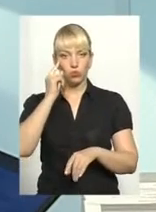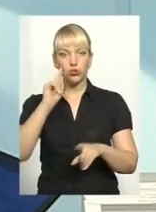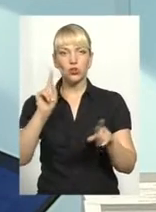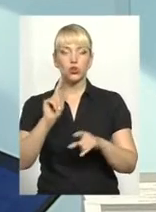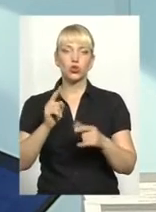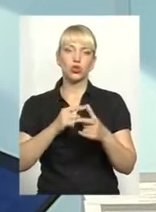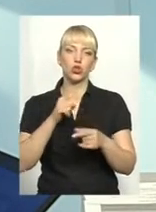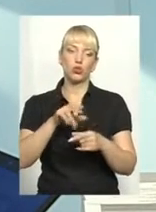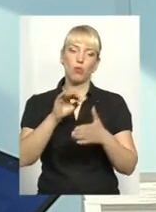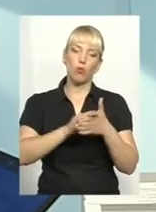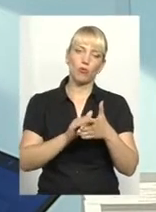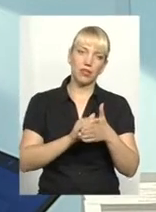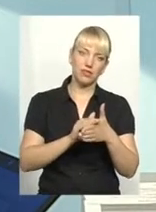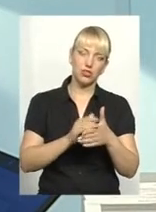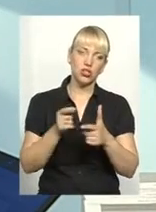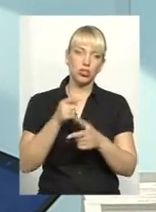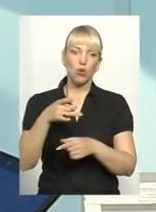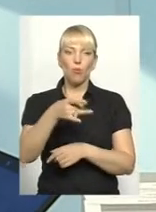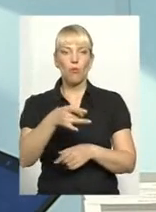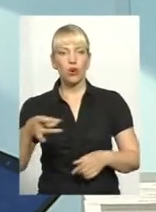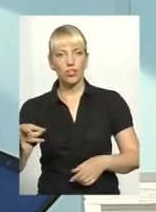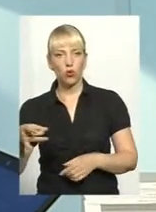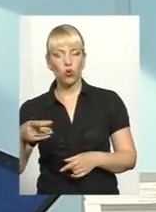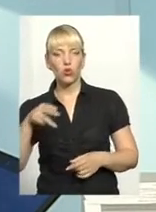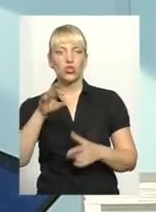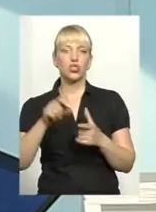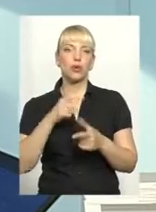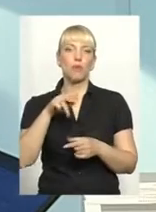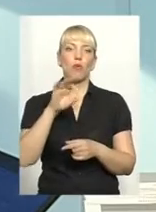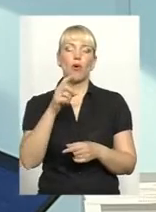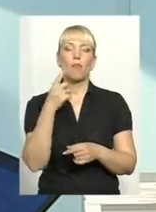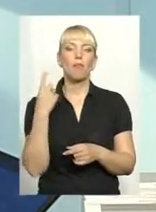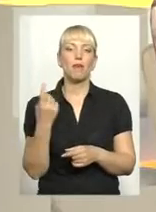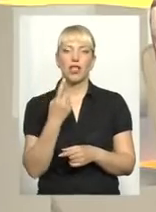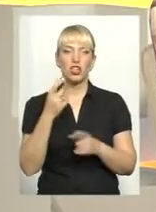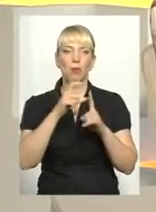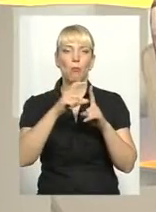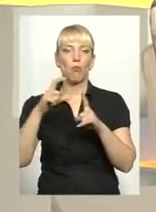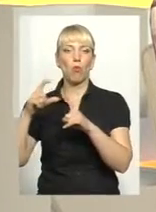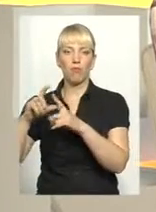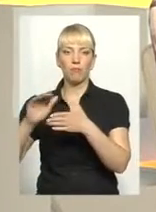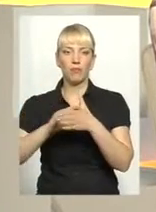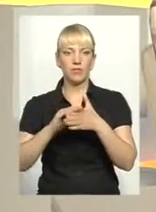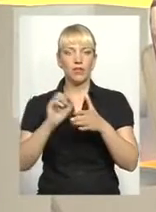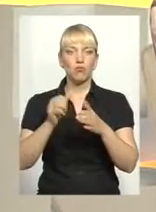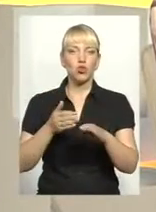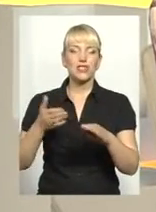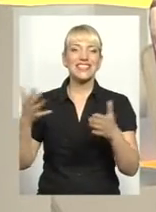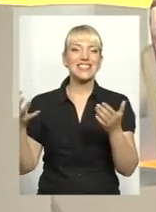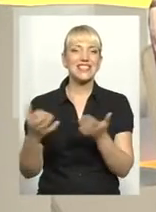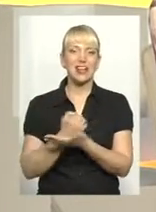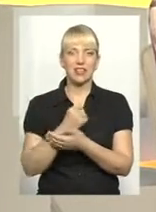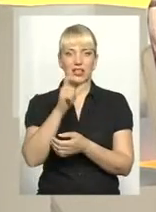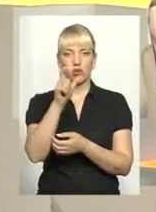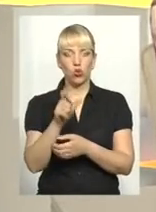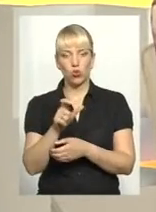чи то по прізвищу, чи то по регіону, чи то по першим буквам прізвища можна знайти того чи